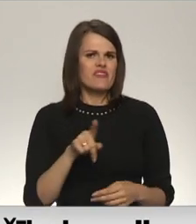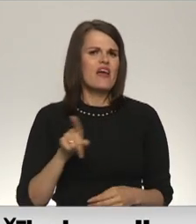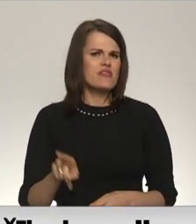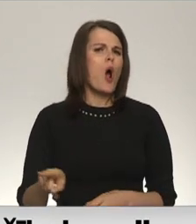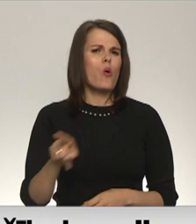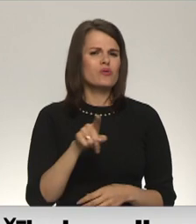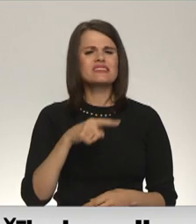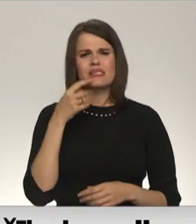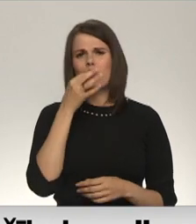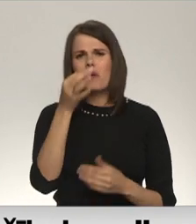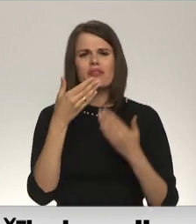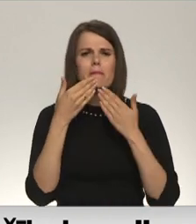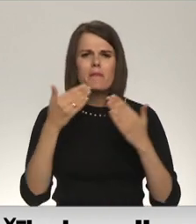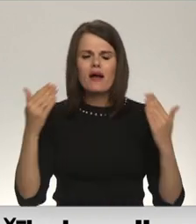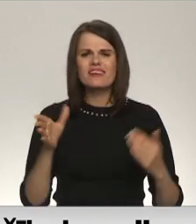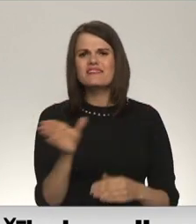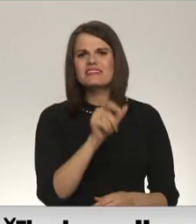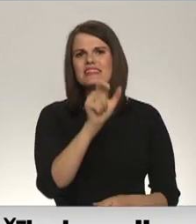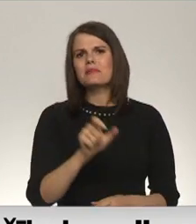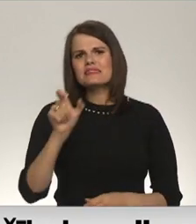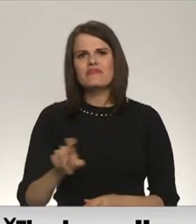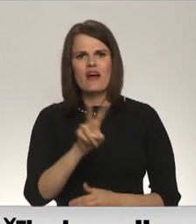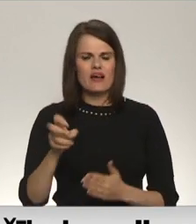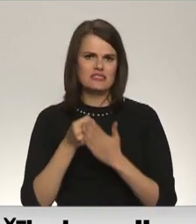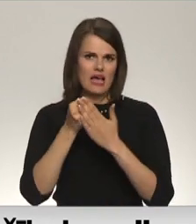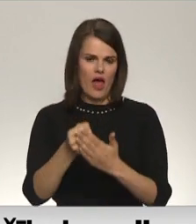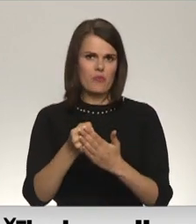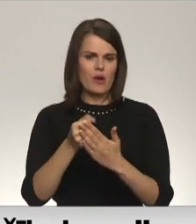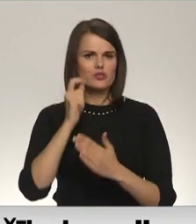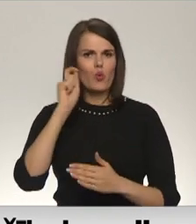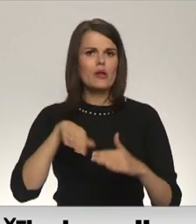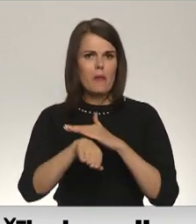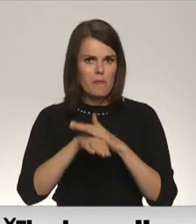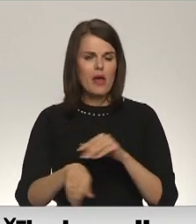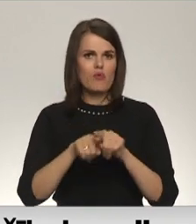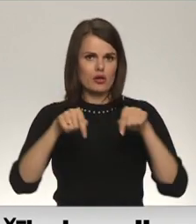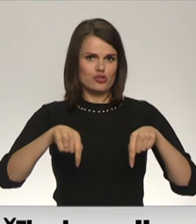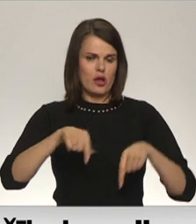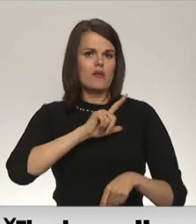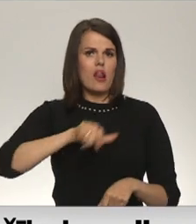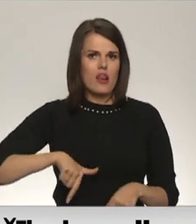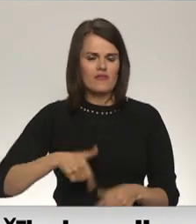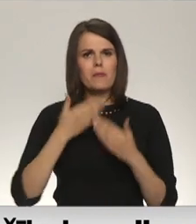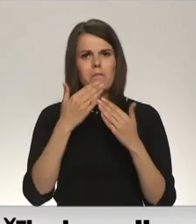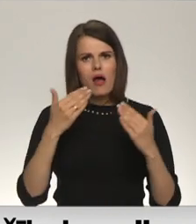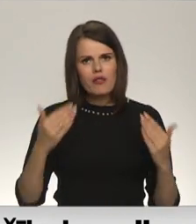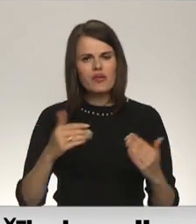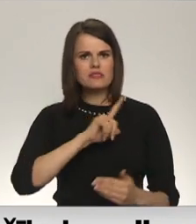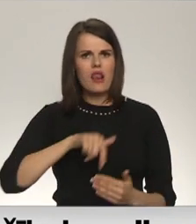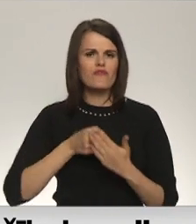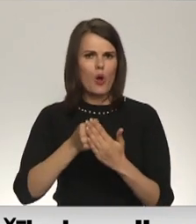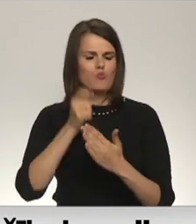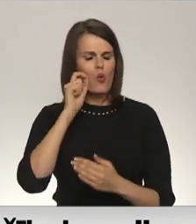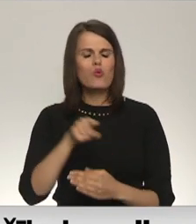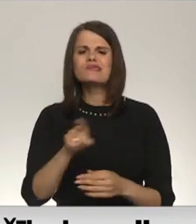visiem cilvēkiem, kas atbalstu Ukrainas bēgļus, ko ir to skaita atrodas Latvijā, un pateikties par Latvijas atbalstu Ukrainai, kas ir ļoti